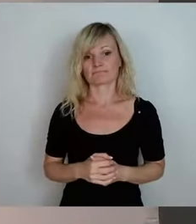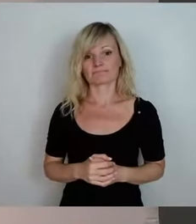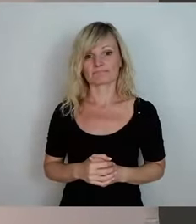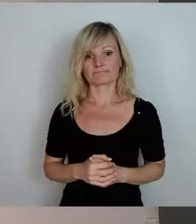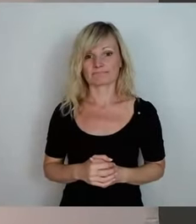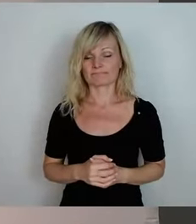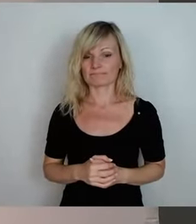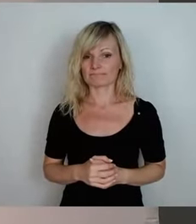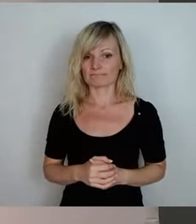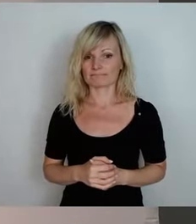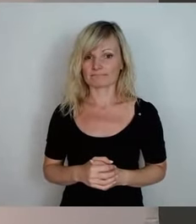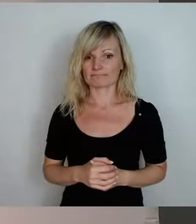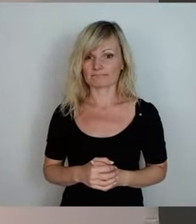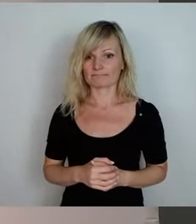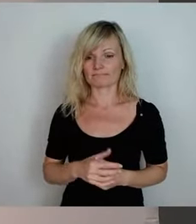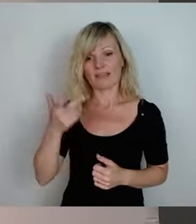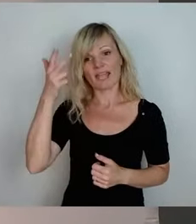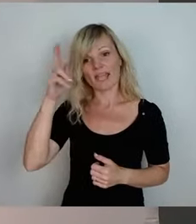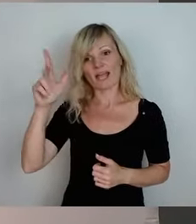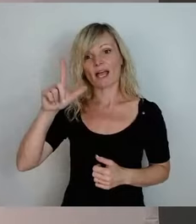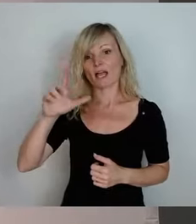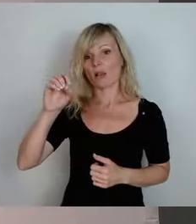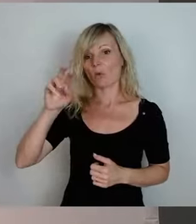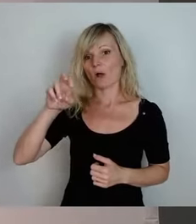Herrn Friedlorenz, er ist Stadttrakt.